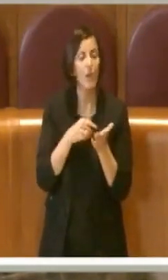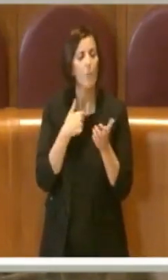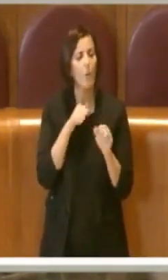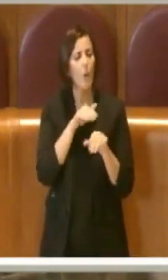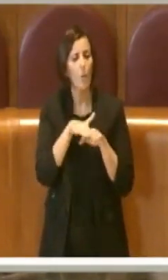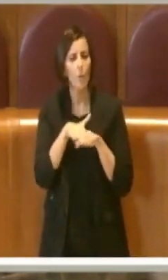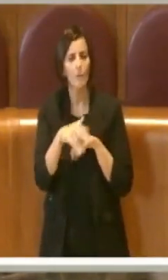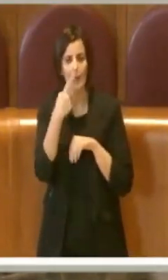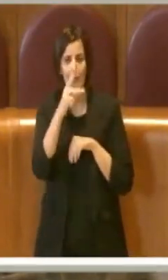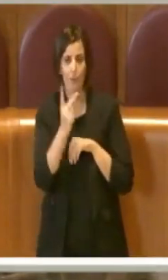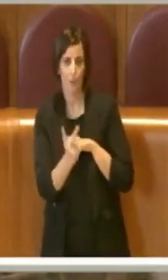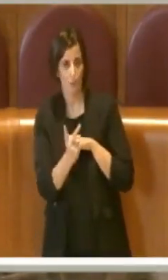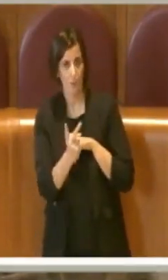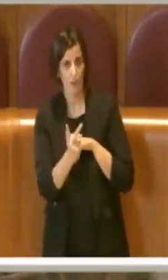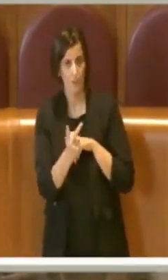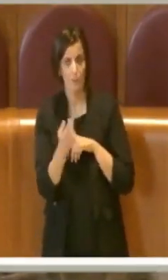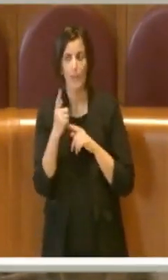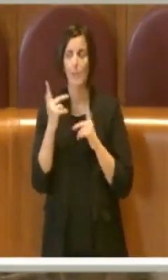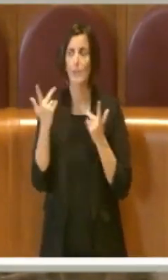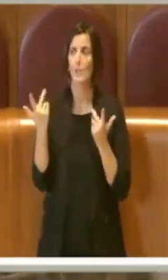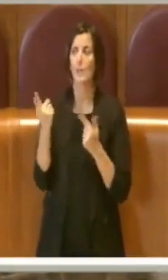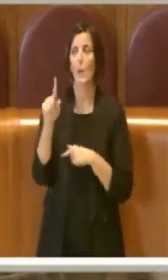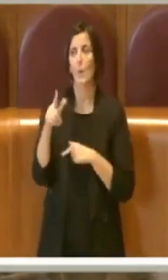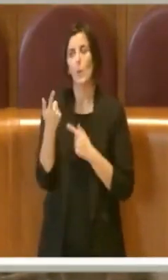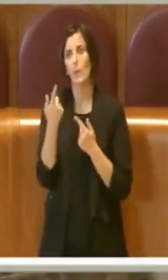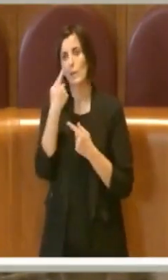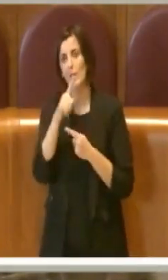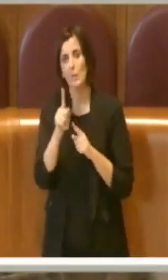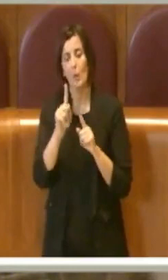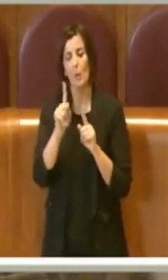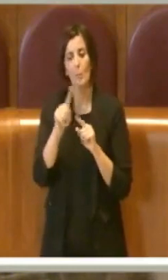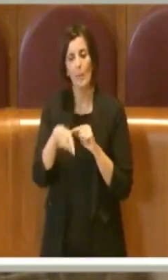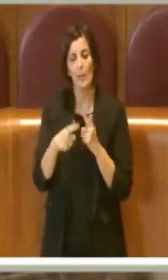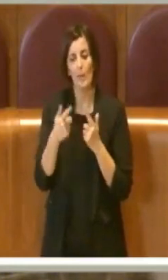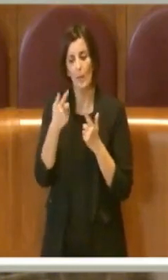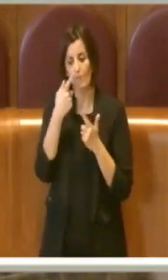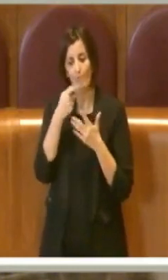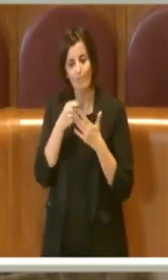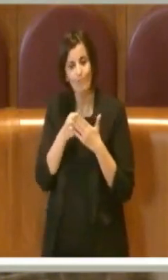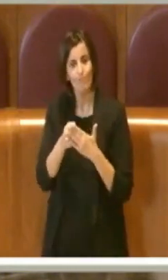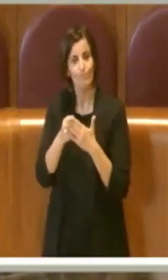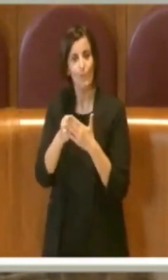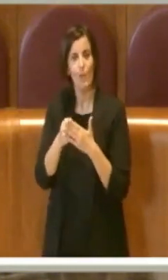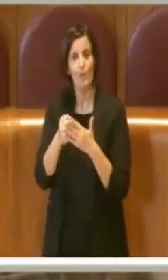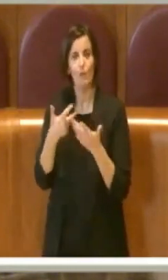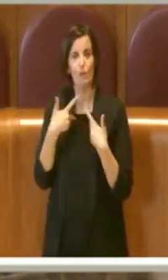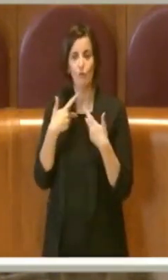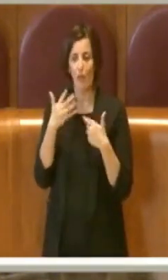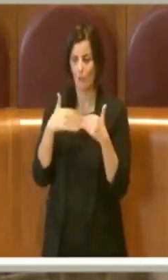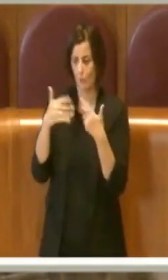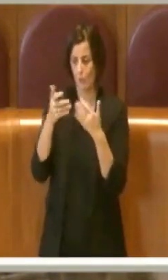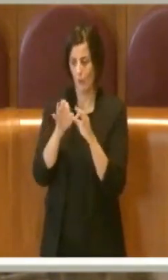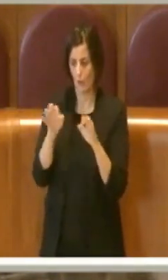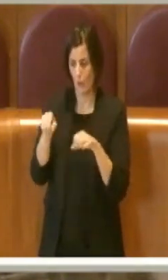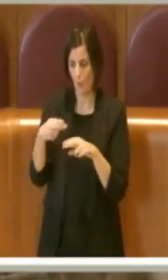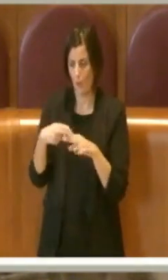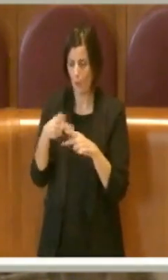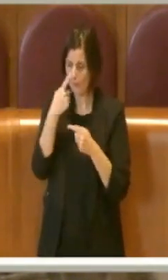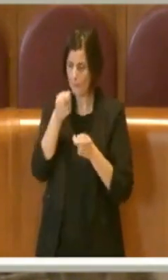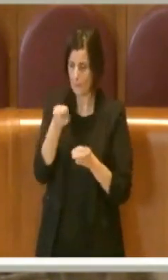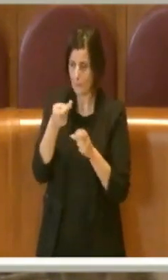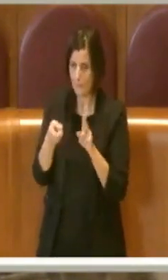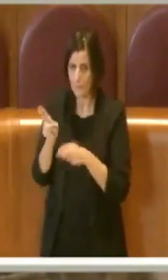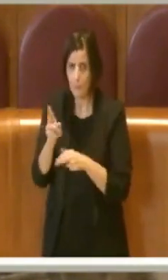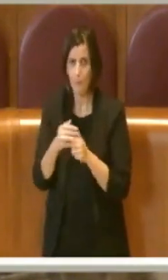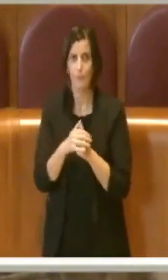modi. Un modo è quello di potenziare quelle che sono le dotazioni infrastrutturali di Roma, di